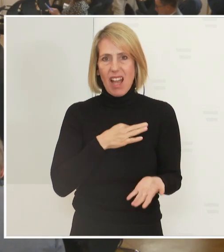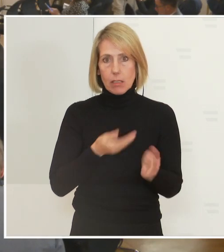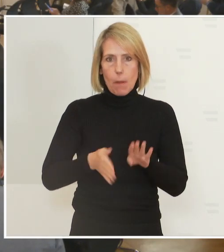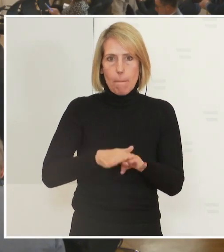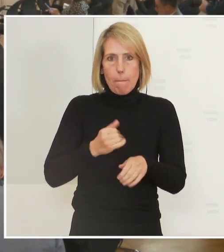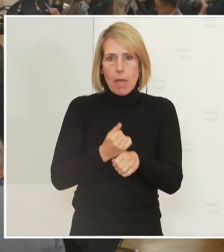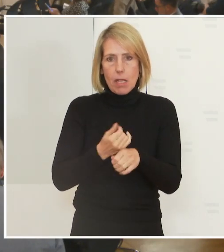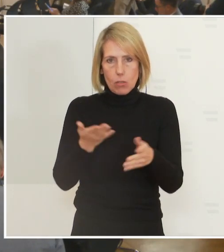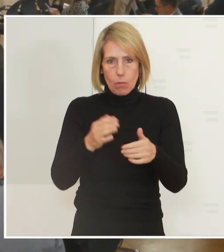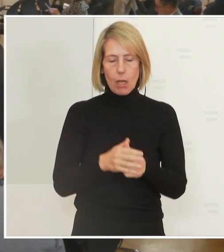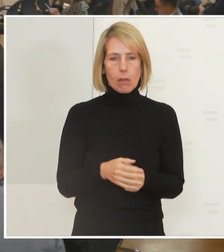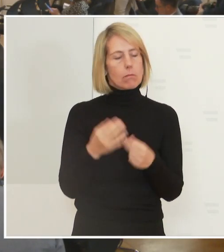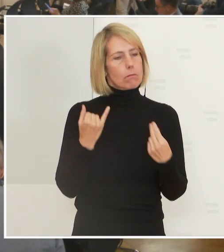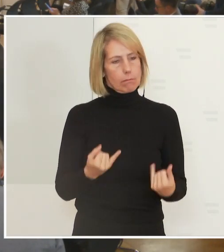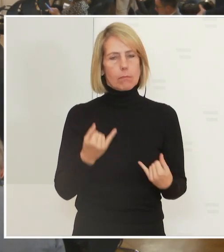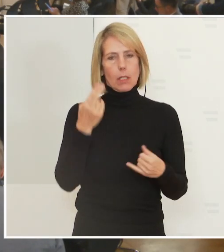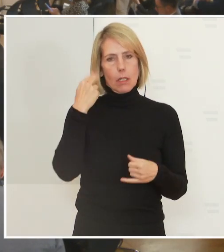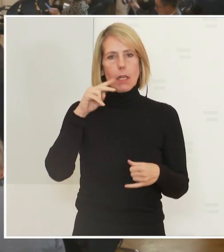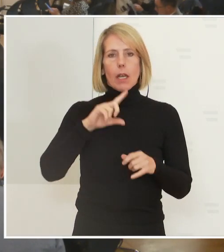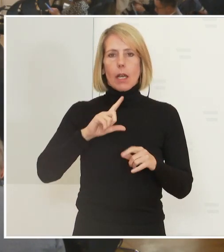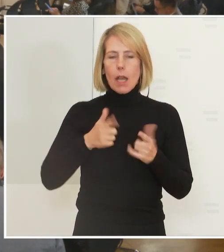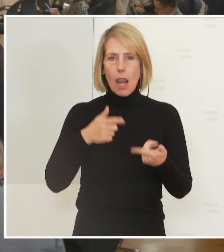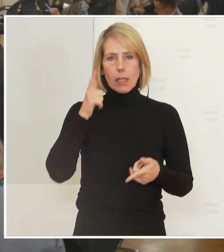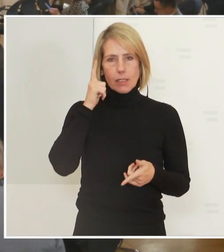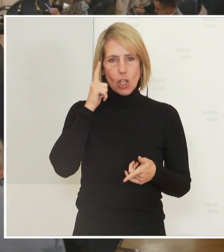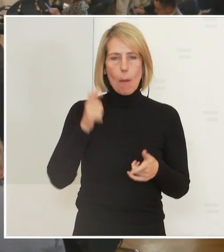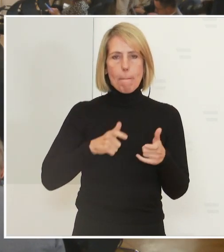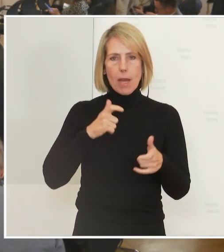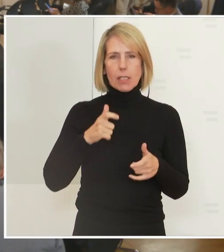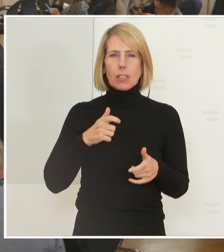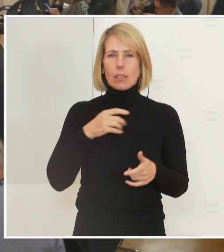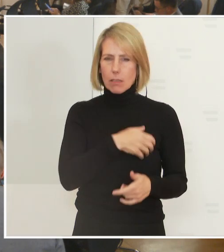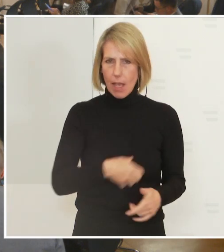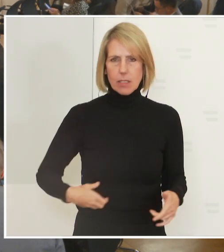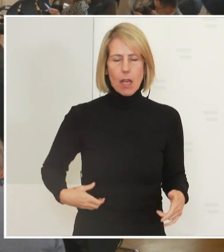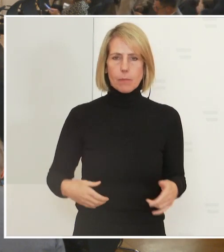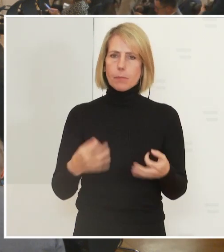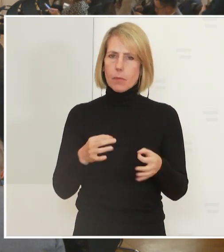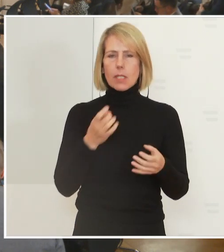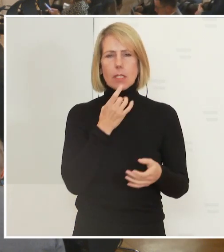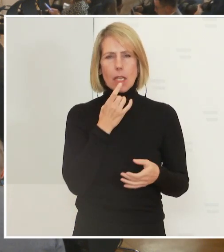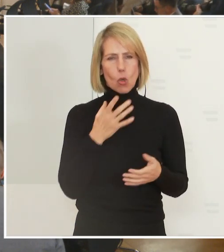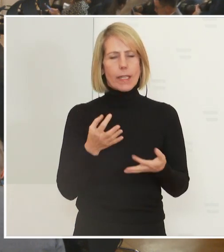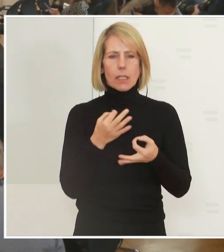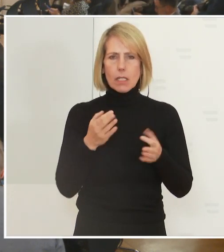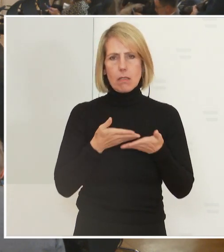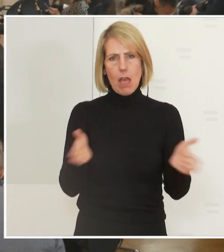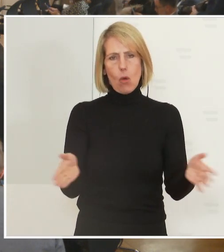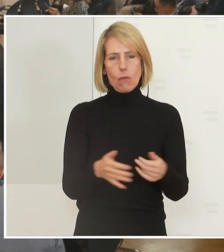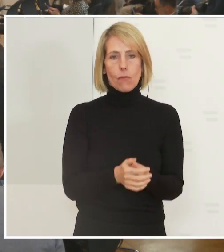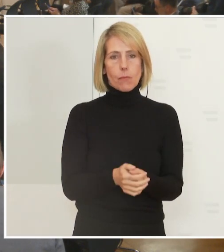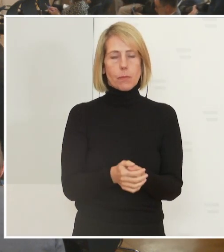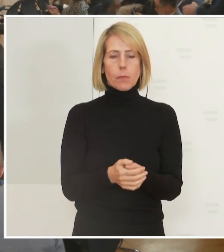Dankeschön. Herr Landeshauptmann-Kaiser, bitte. Ja, danke. Sehr deutlich und sehr offen. Ich bin über dieses heutige